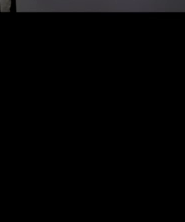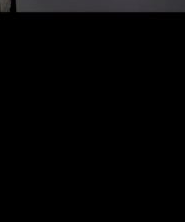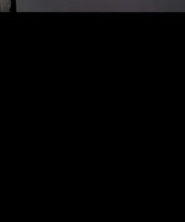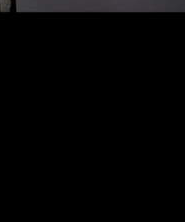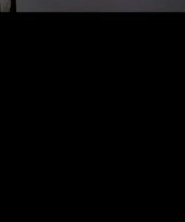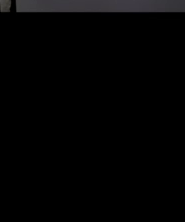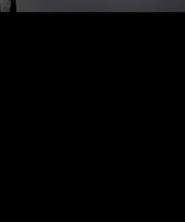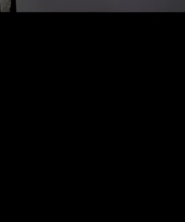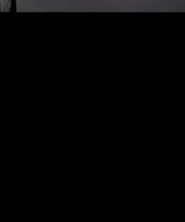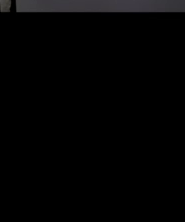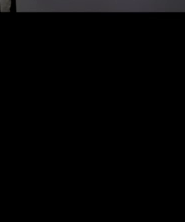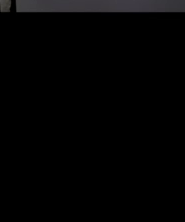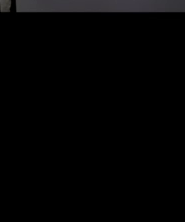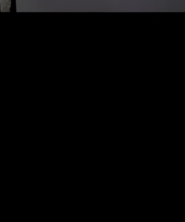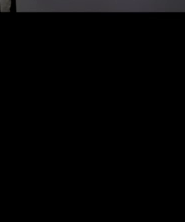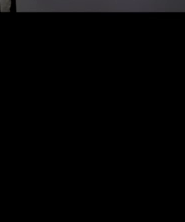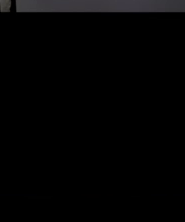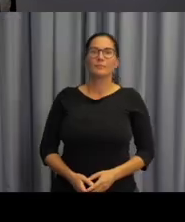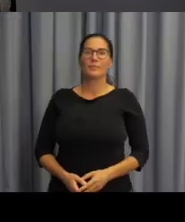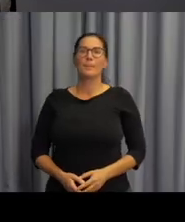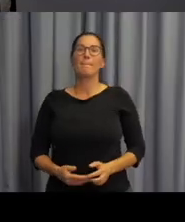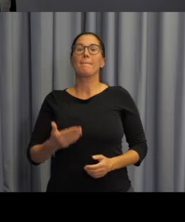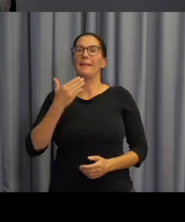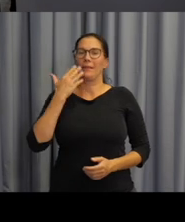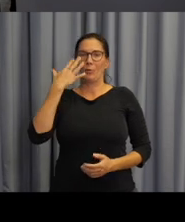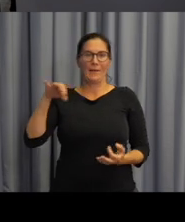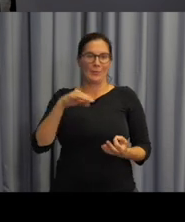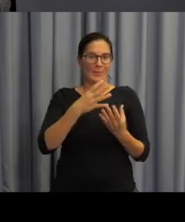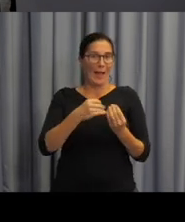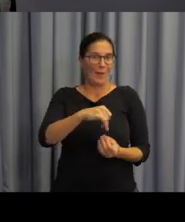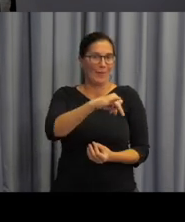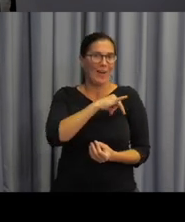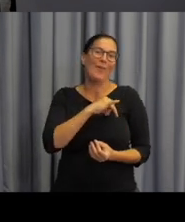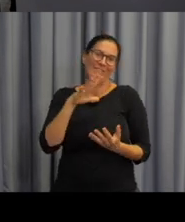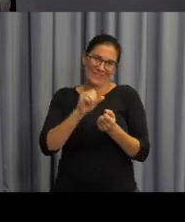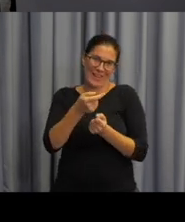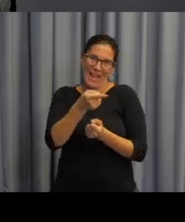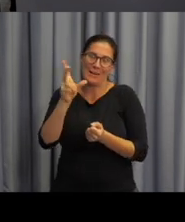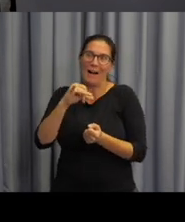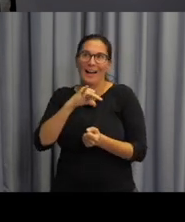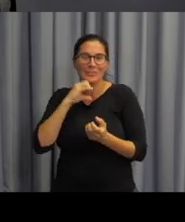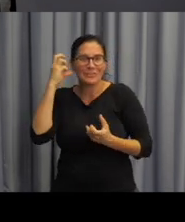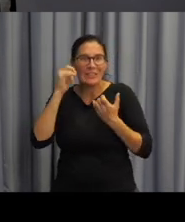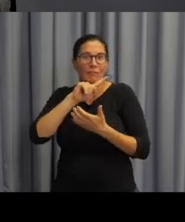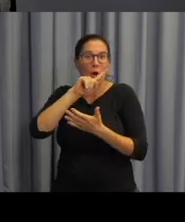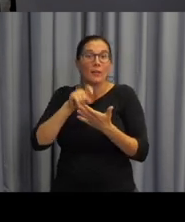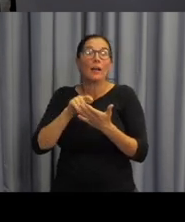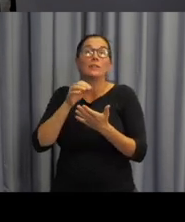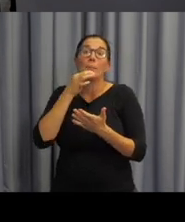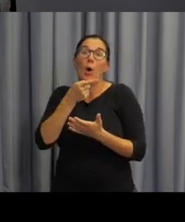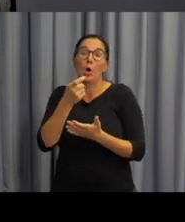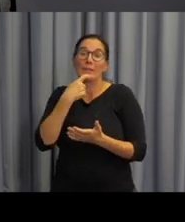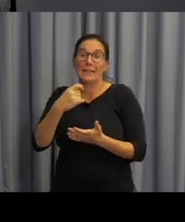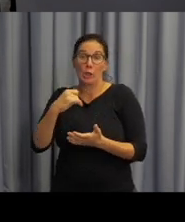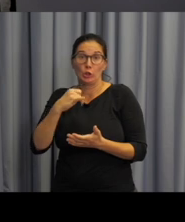za zajímavý příspěvek. Určitě vás napadá spoustu otázek. Prosím, pokud už teď byste ty otázky chtěli